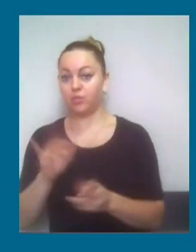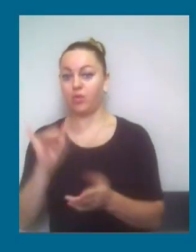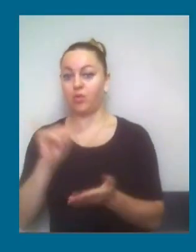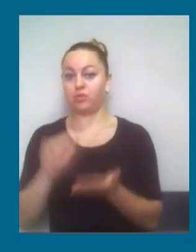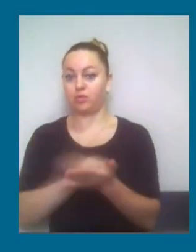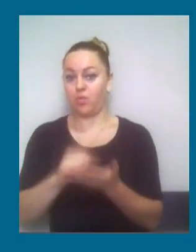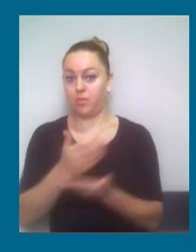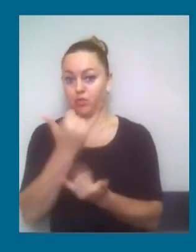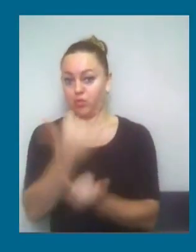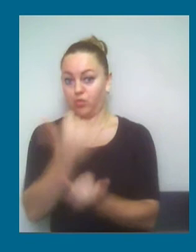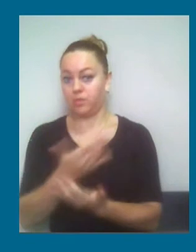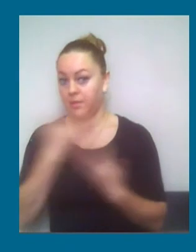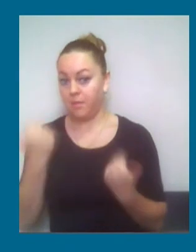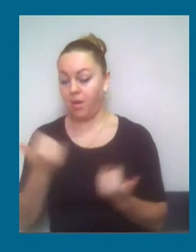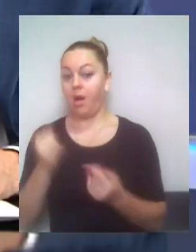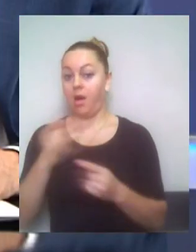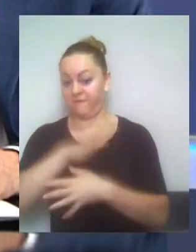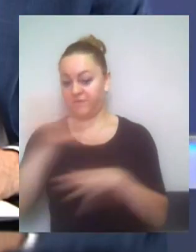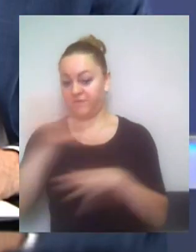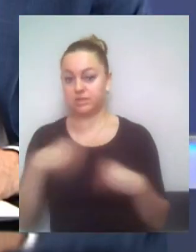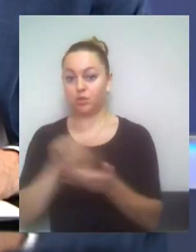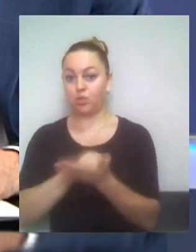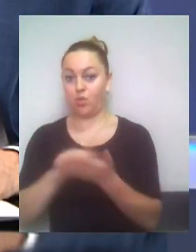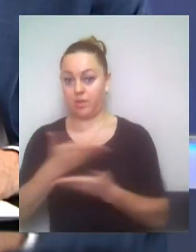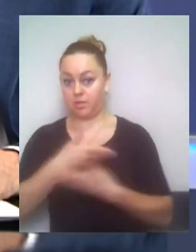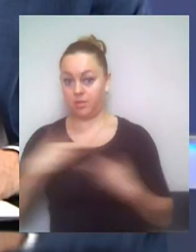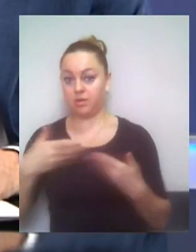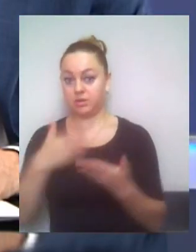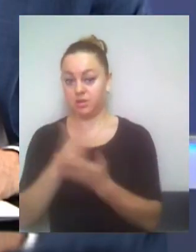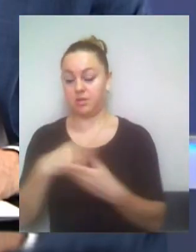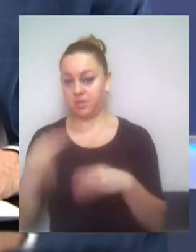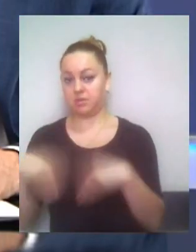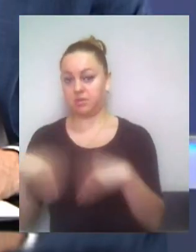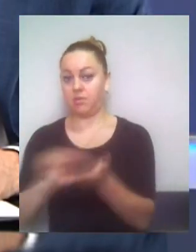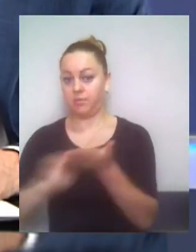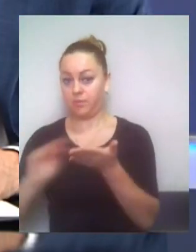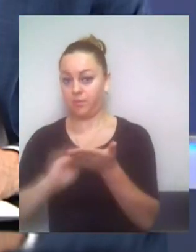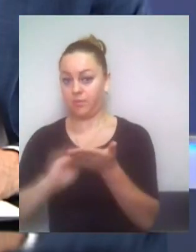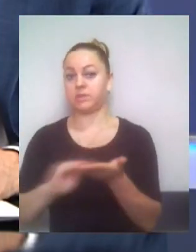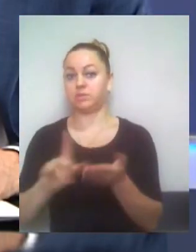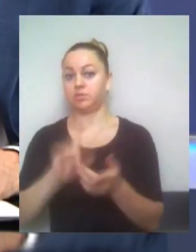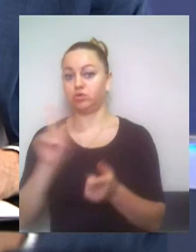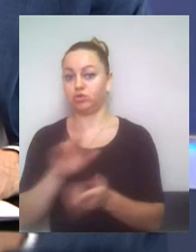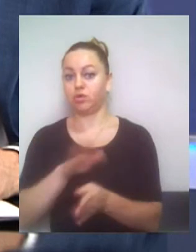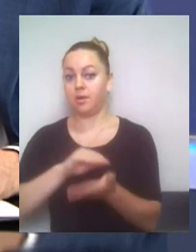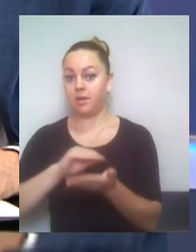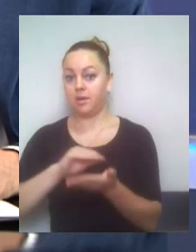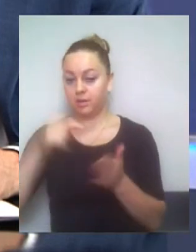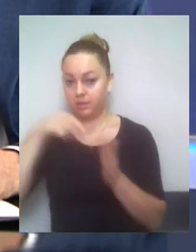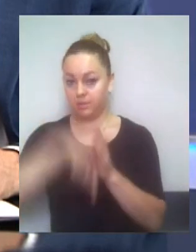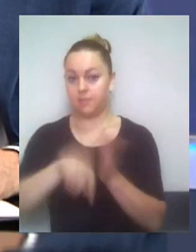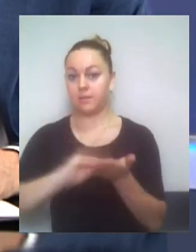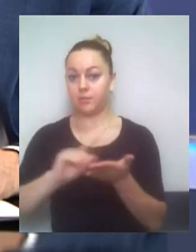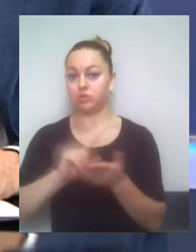з нашого боку надані безпосередньо докази, прямі письмові, в яких зазначено, що компанія здійснює своєю діяльність під